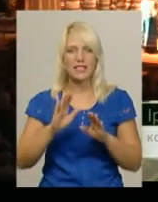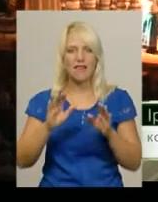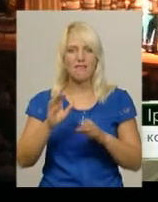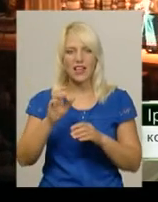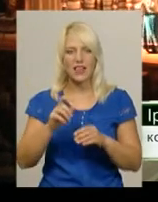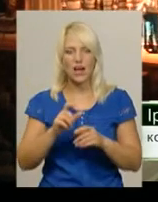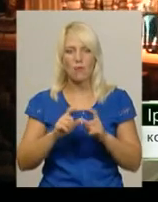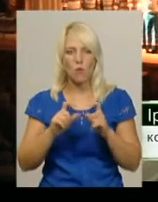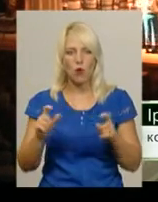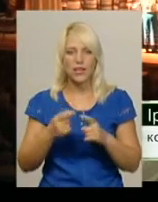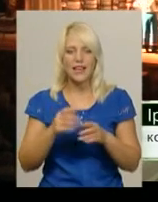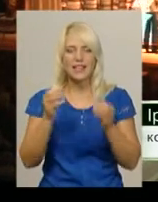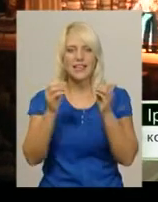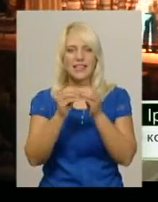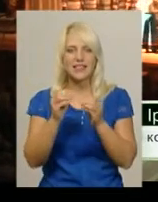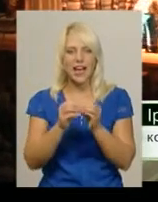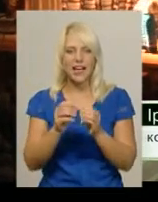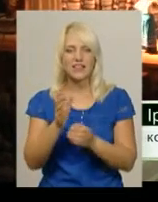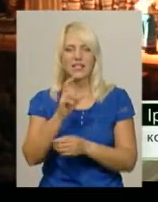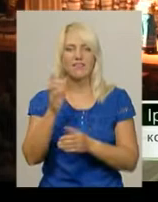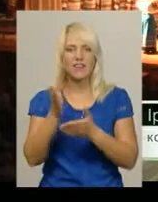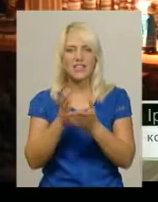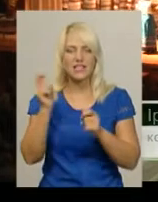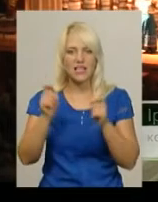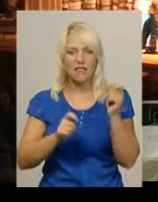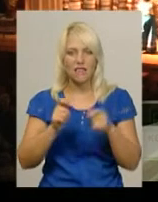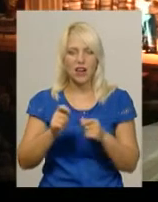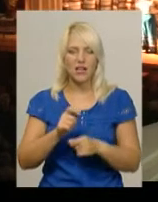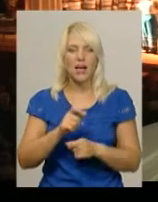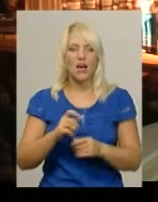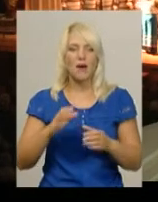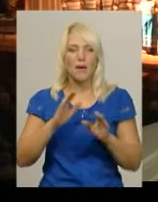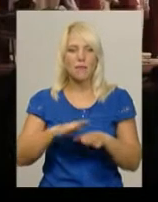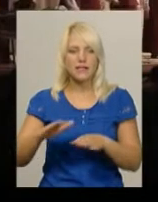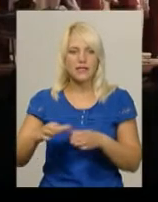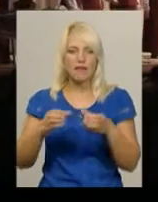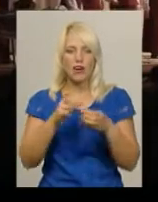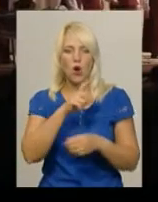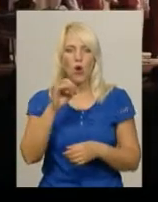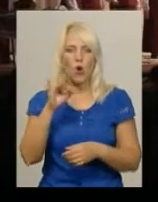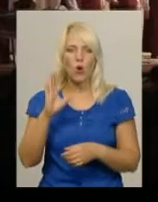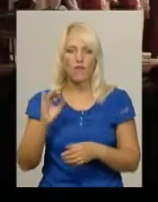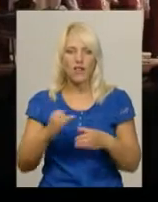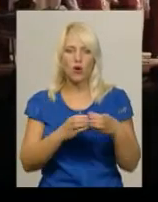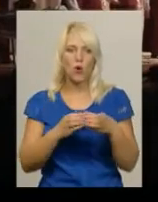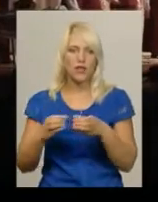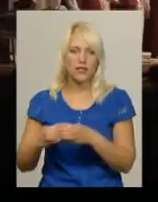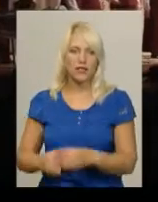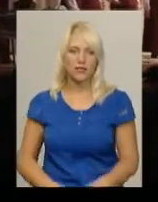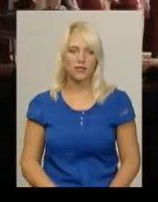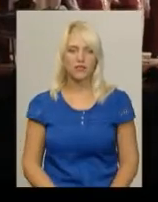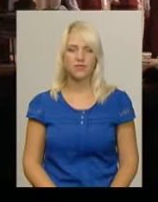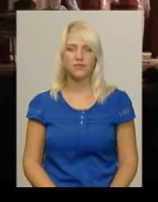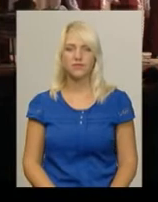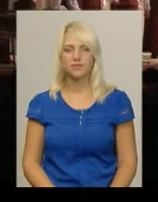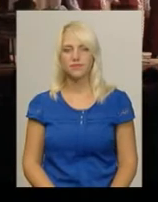-й обласний фестиваль ветеранських хорових колективів. Тобі, Україно, пісений наш скарб. Боє, розривайся,